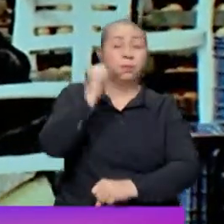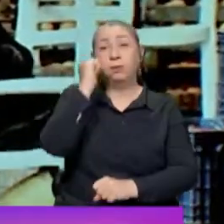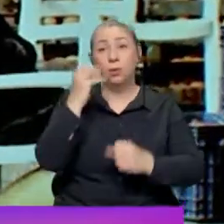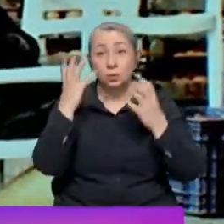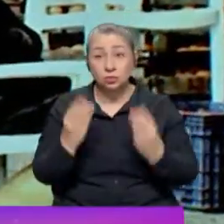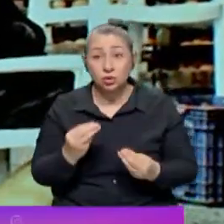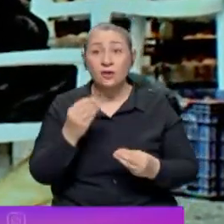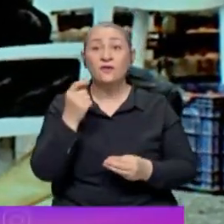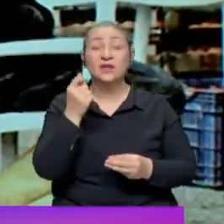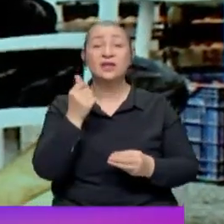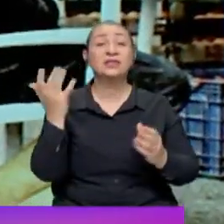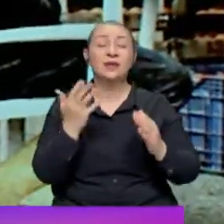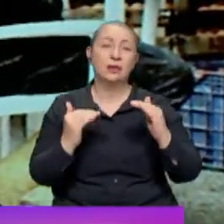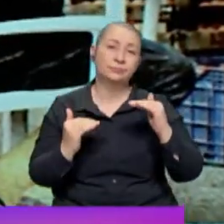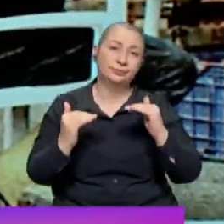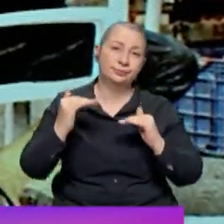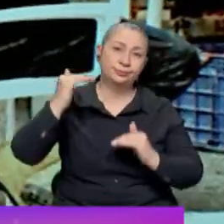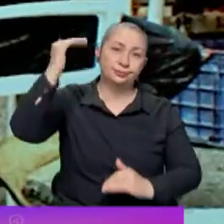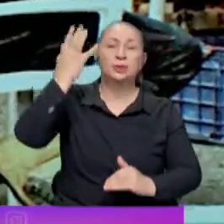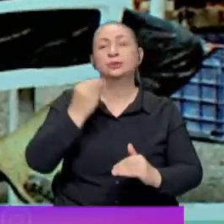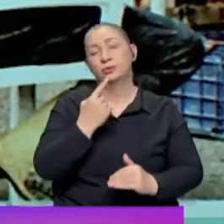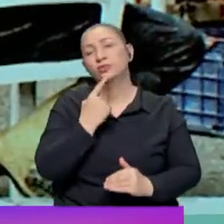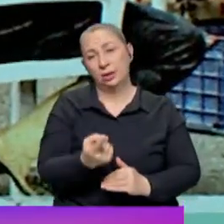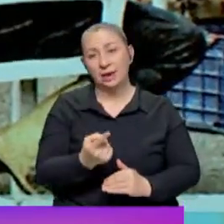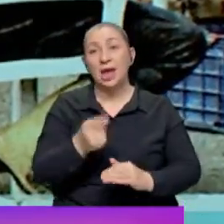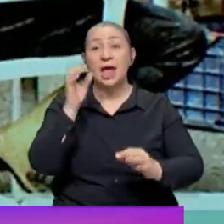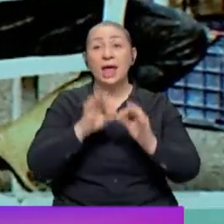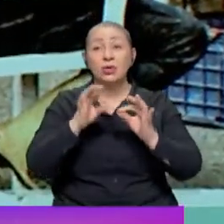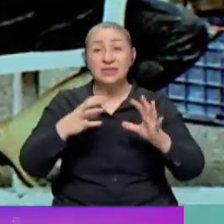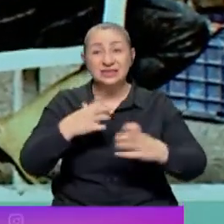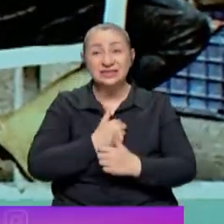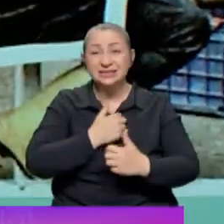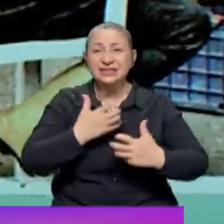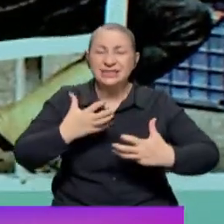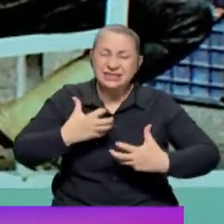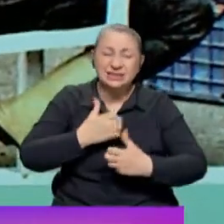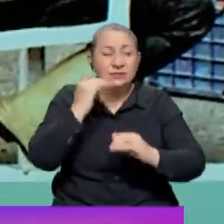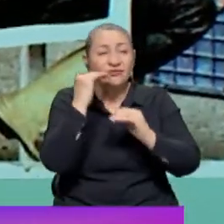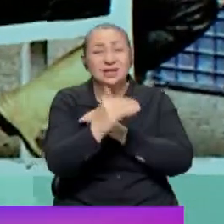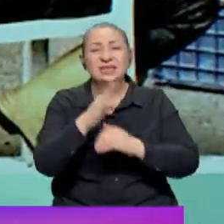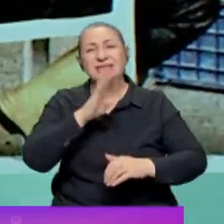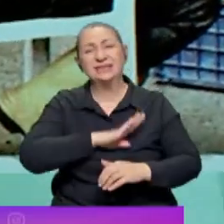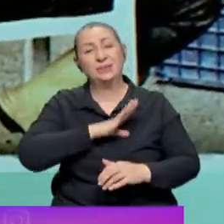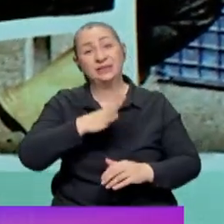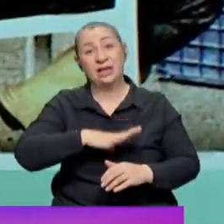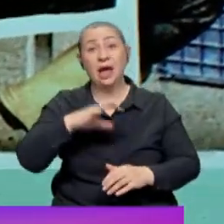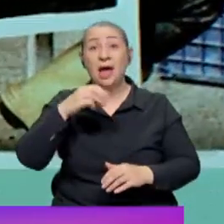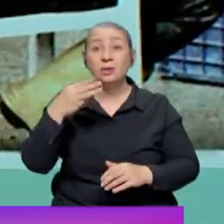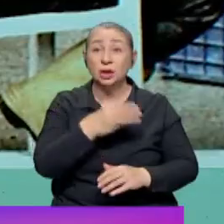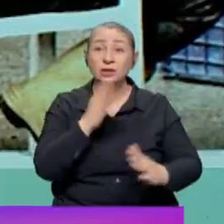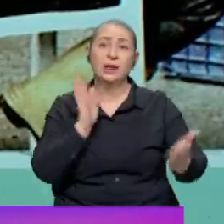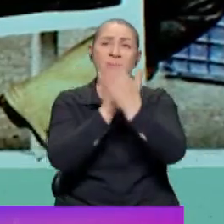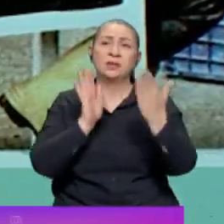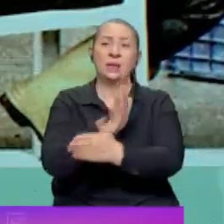alındığında fiyatların daha da artacağını belirtti. Ekonomik krizin belini büktüğü yurttaşlardan sabır isteyen Erdoğan'a tepki